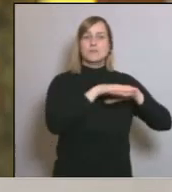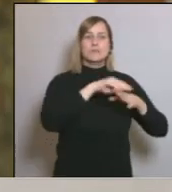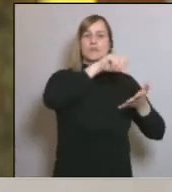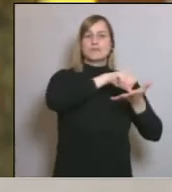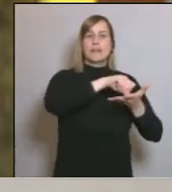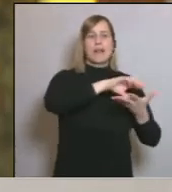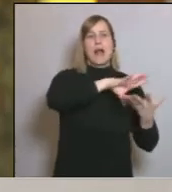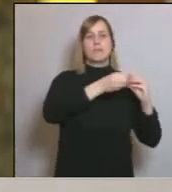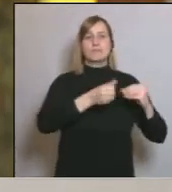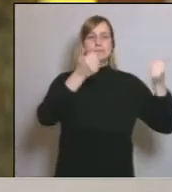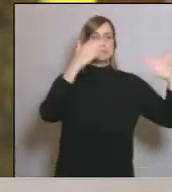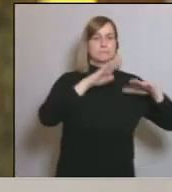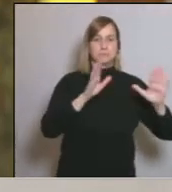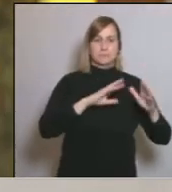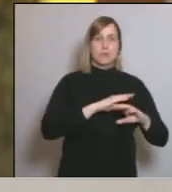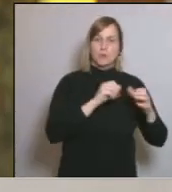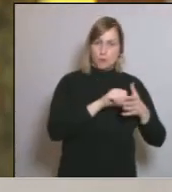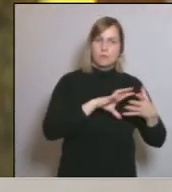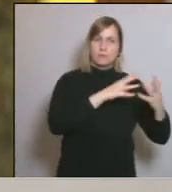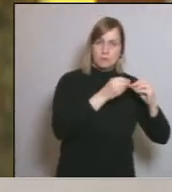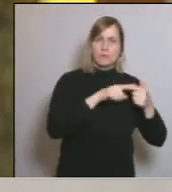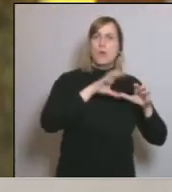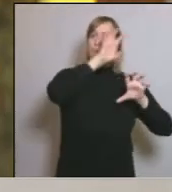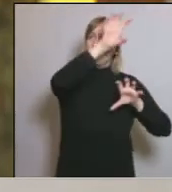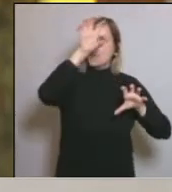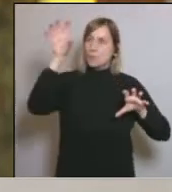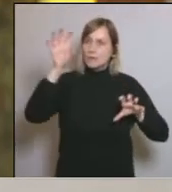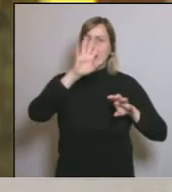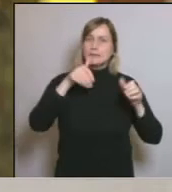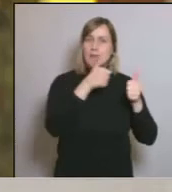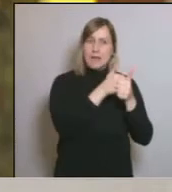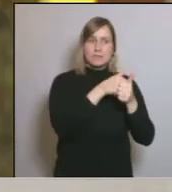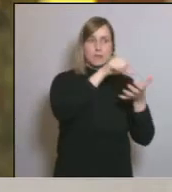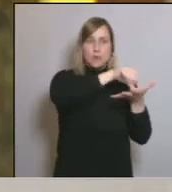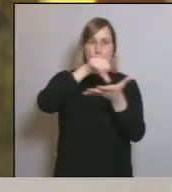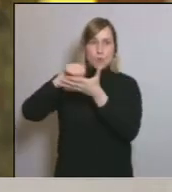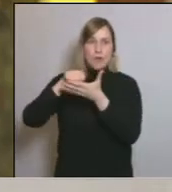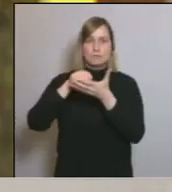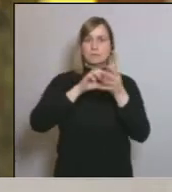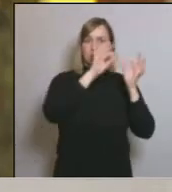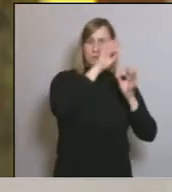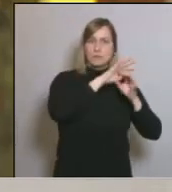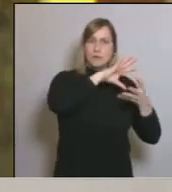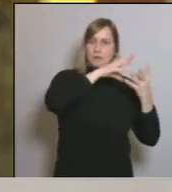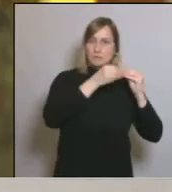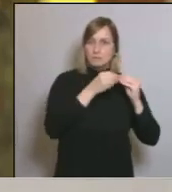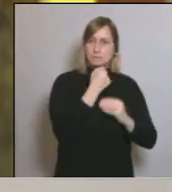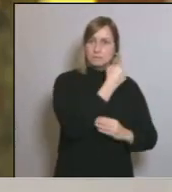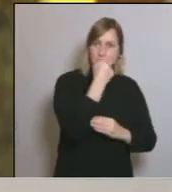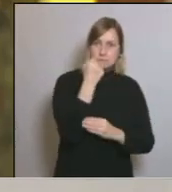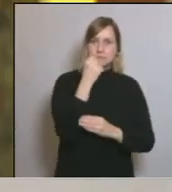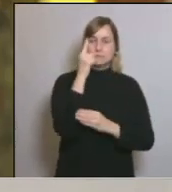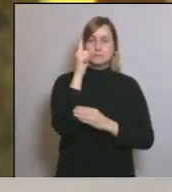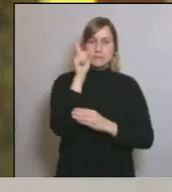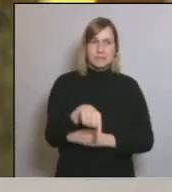apliqui que no només les comunitats autònomes i els ens locals amb aquestes mesures puguem també impulsar les polítiques